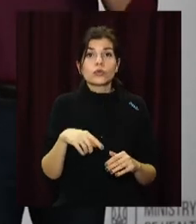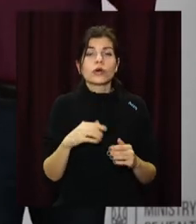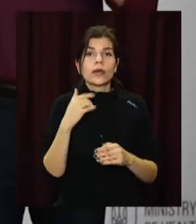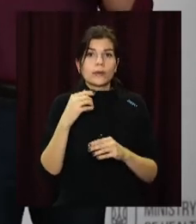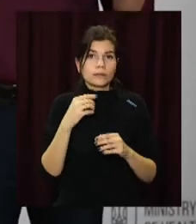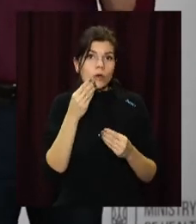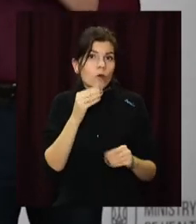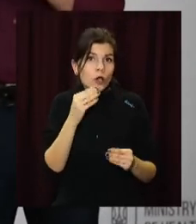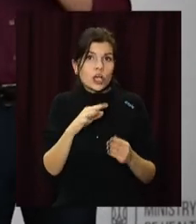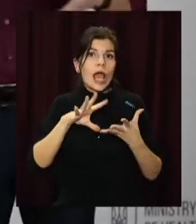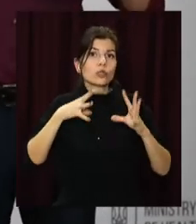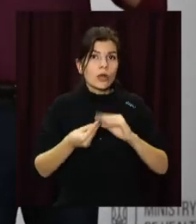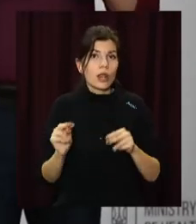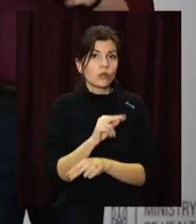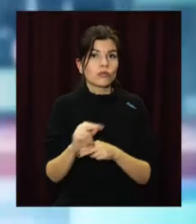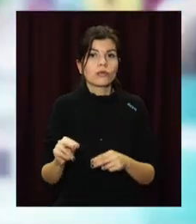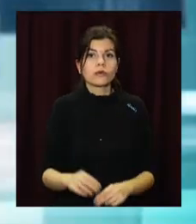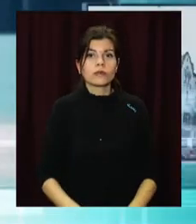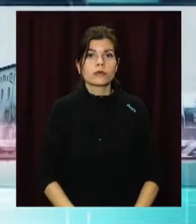моніторингу результатів лікування.